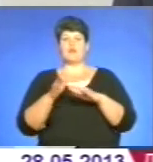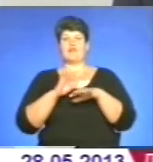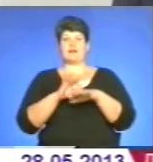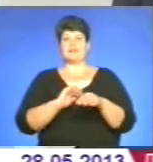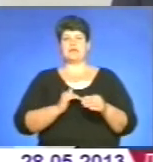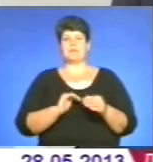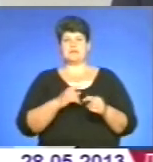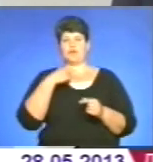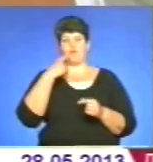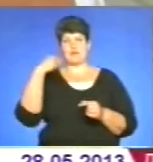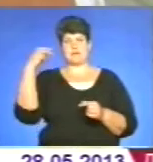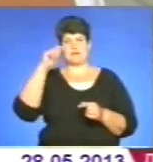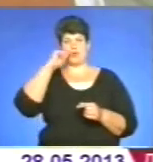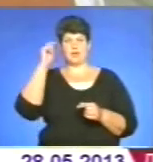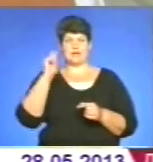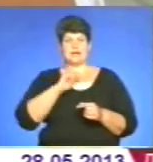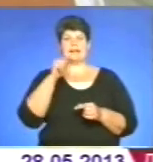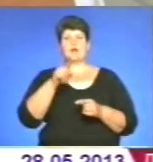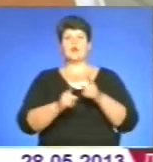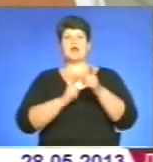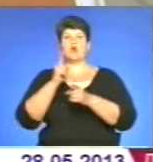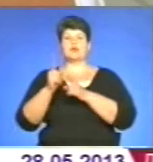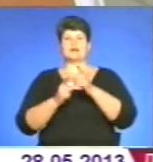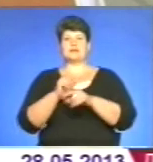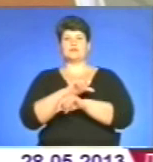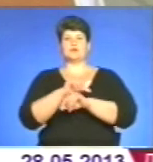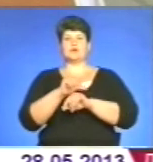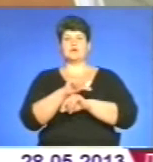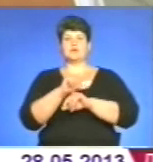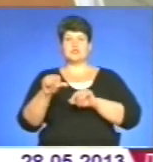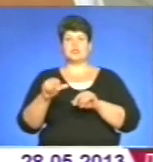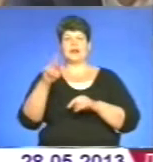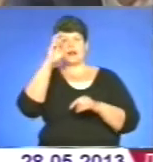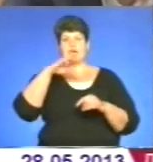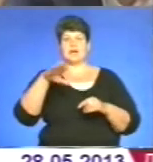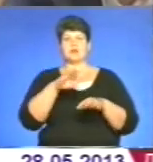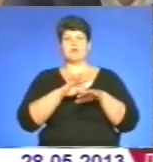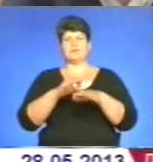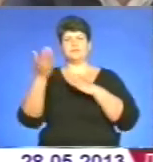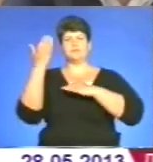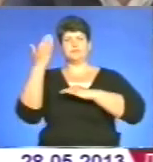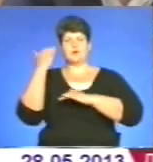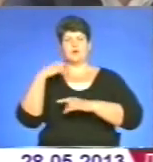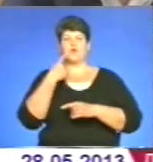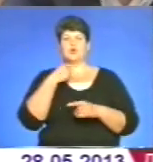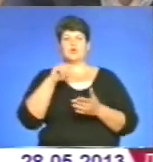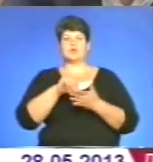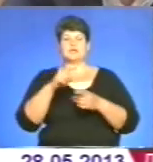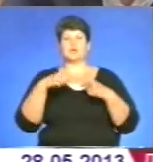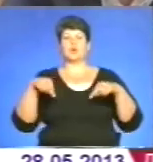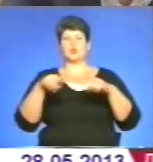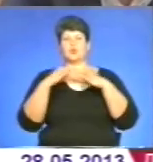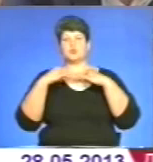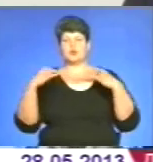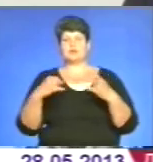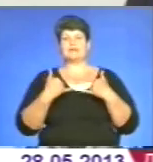як і говорить президент України. Таку реорганізацію у зарубіжних країнах провели уже давно, зауважують учасники Круглого столу. Тож